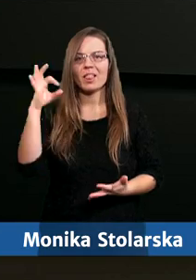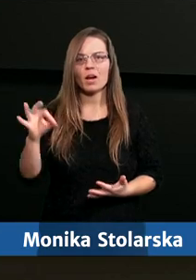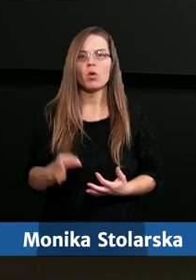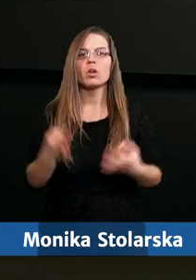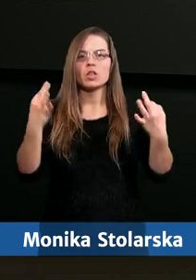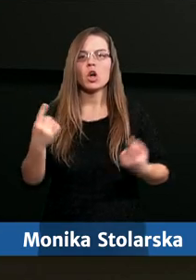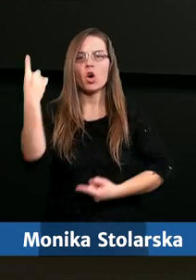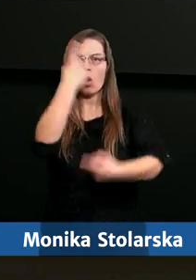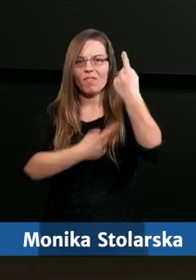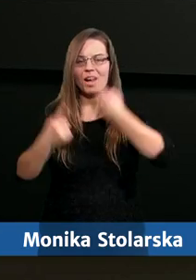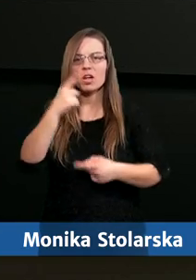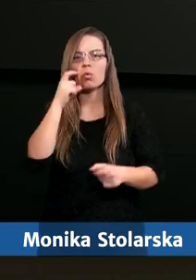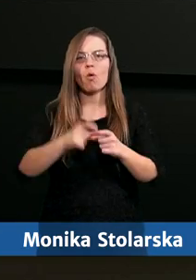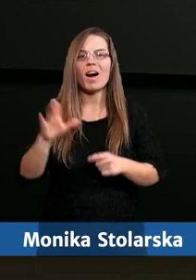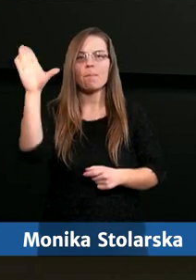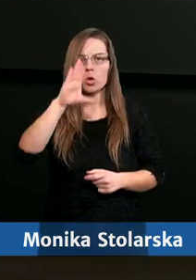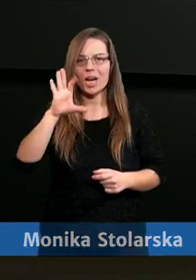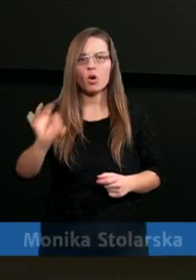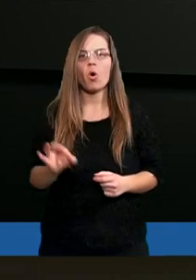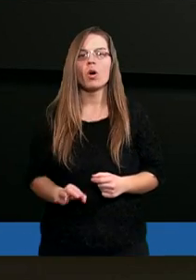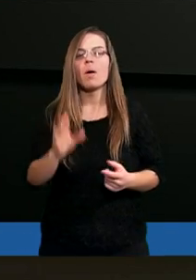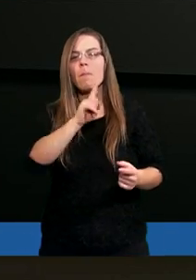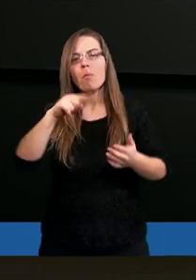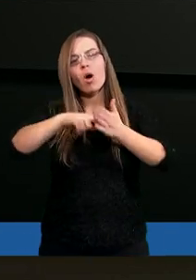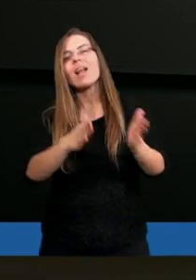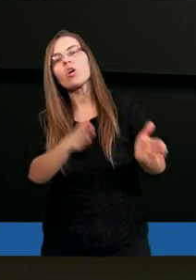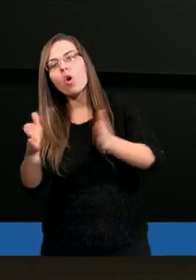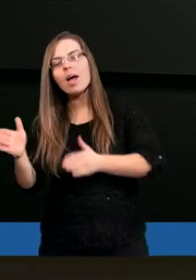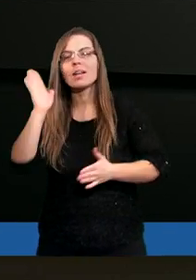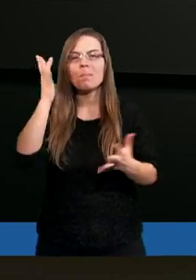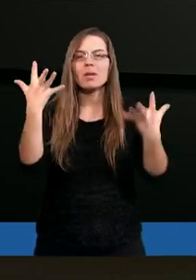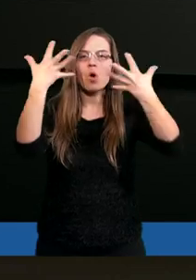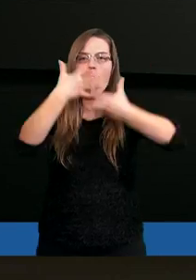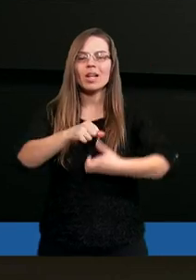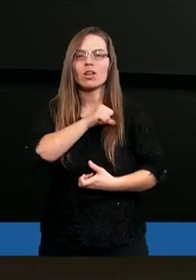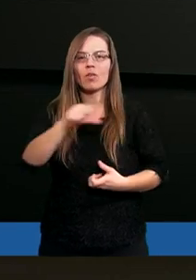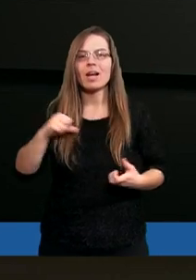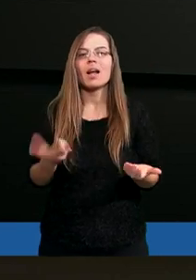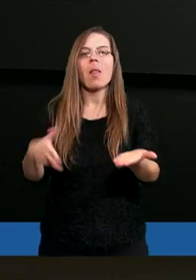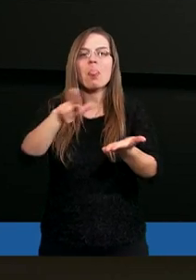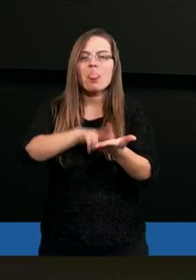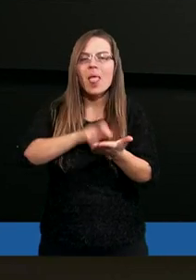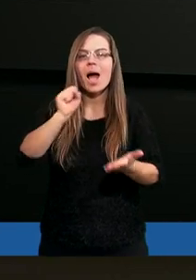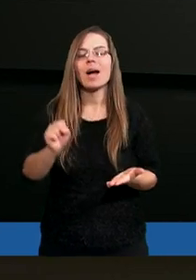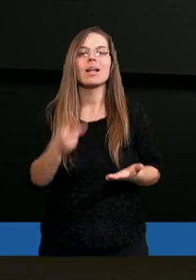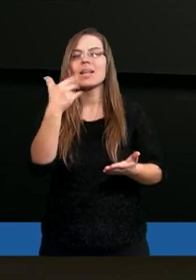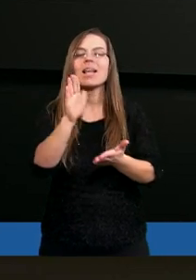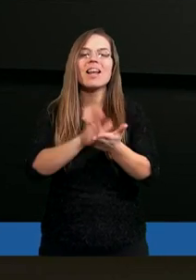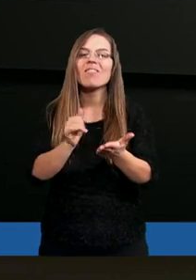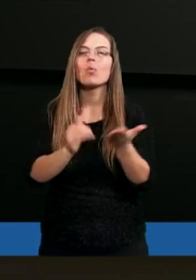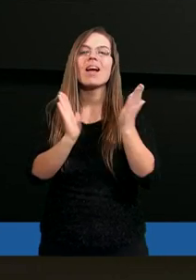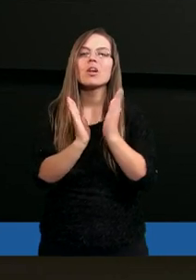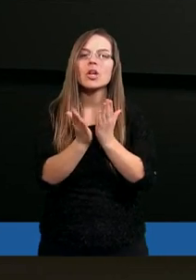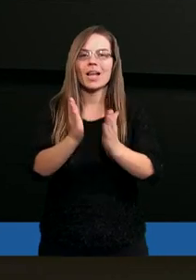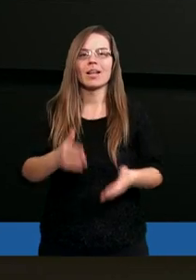Dzisiejsze rozważanie Słowa Bożego po raz kolejny koncentrować się będzie na niezwykłej księdze